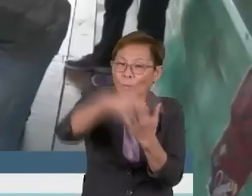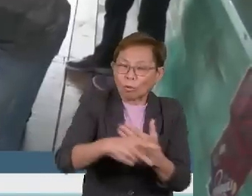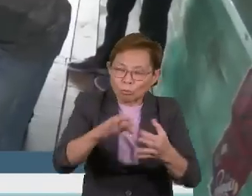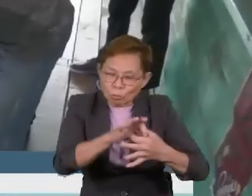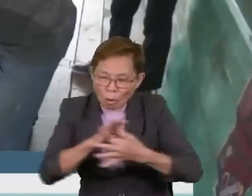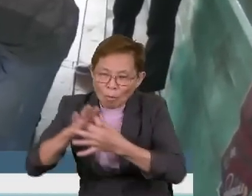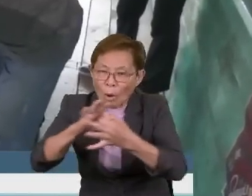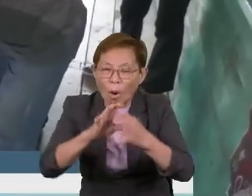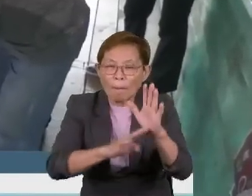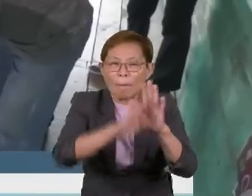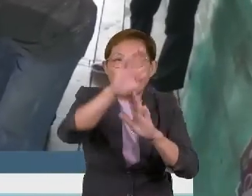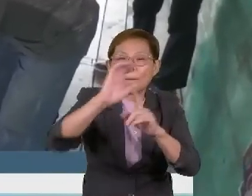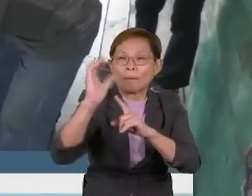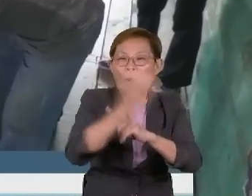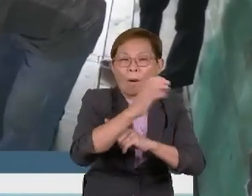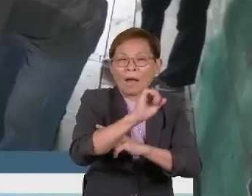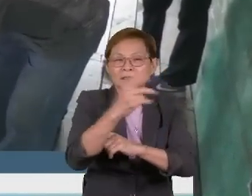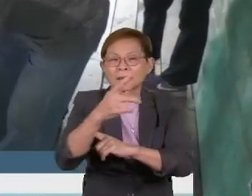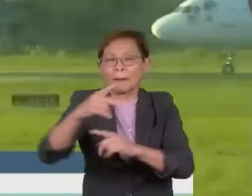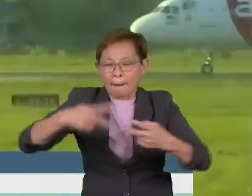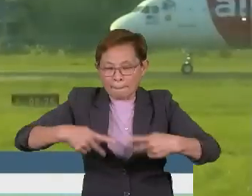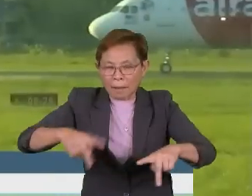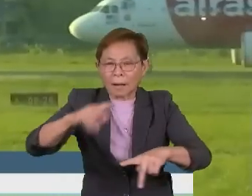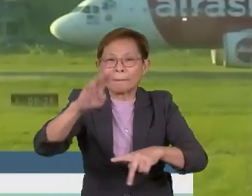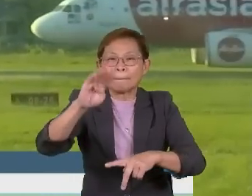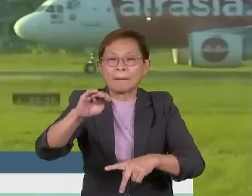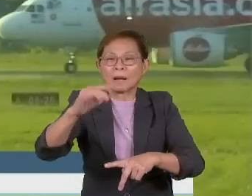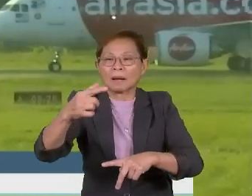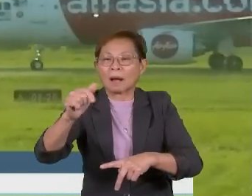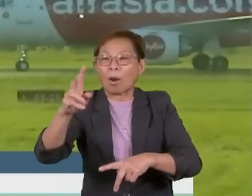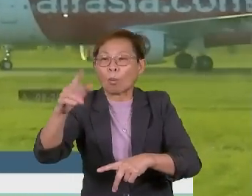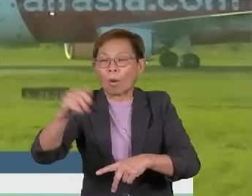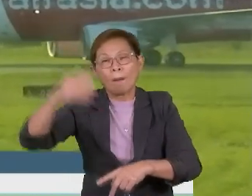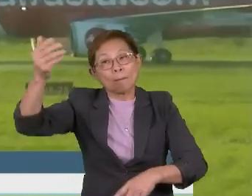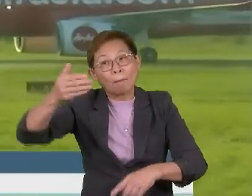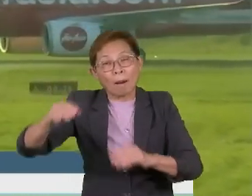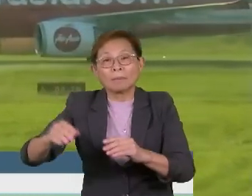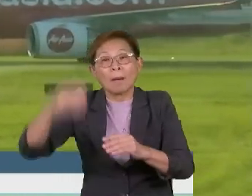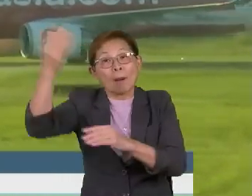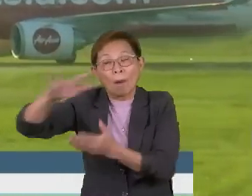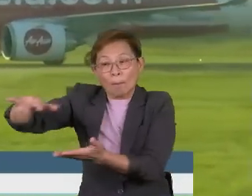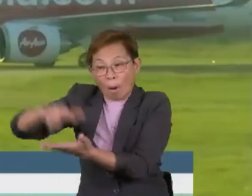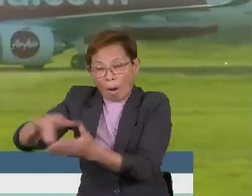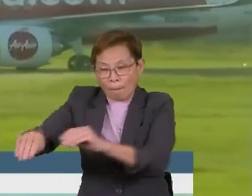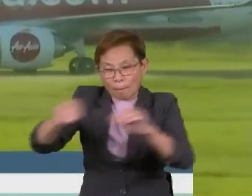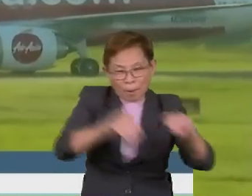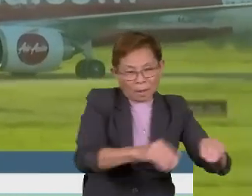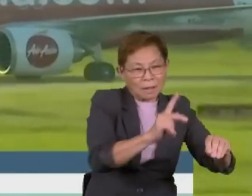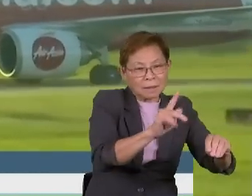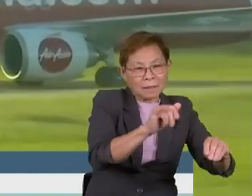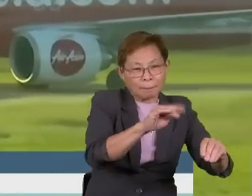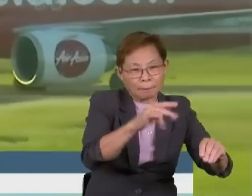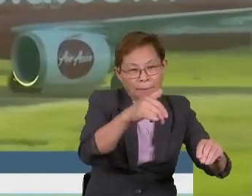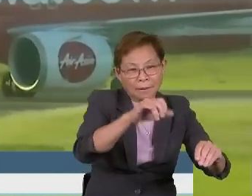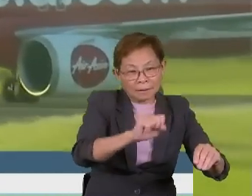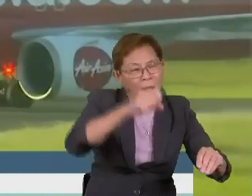Gotong Royong Madani di SK Pekan Bungawan. Dr. Daud berkata, taklimat permindahan lapangan terbang ke Ki Manis itu perlu